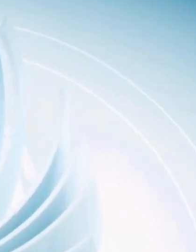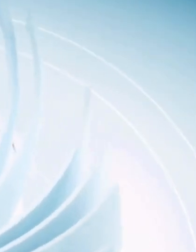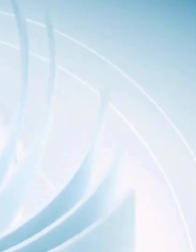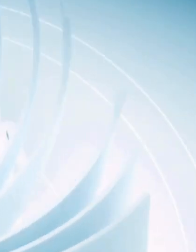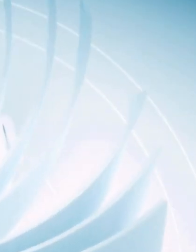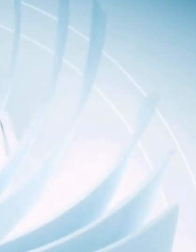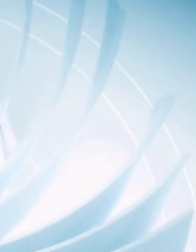Gyengéllátók-Magyarországi Regionális